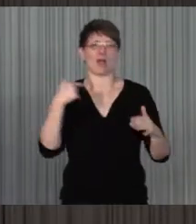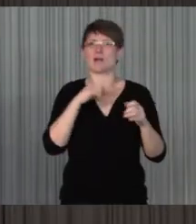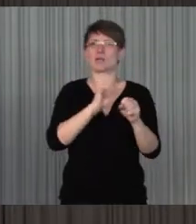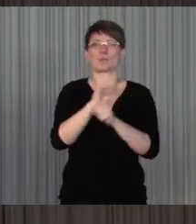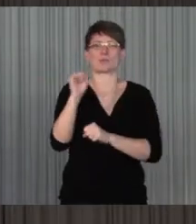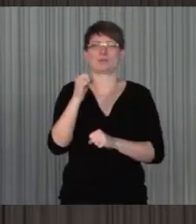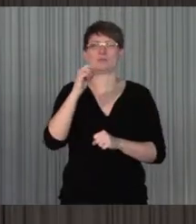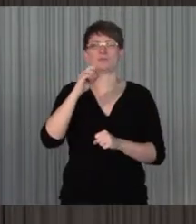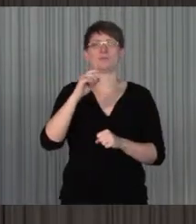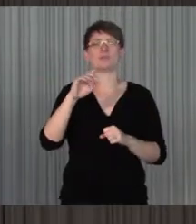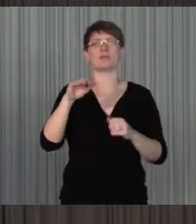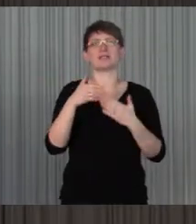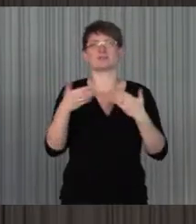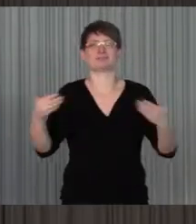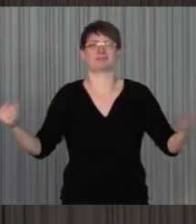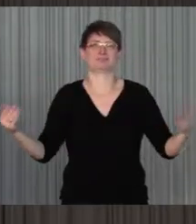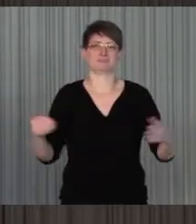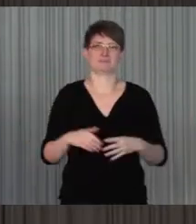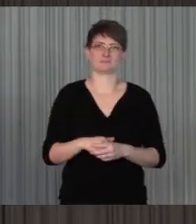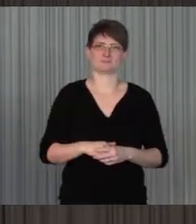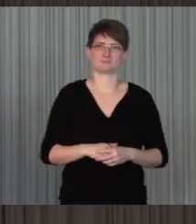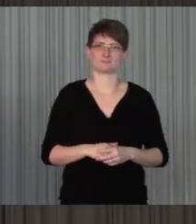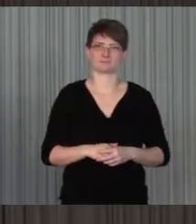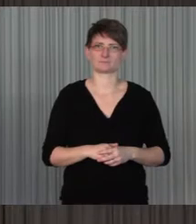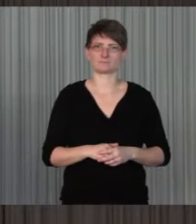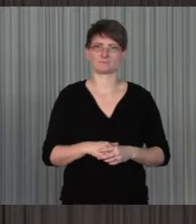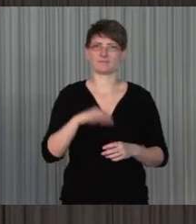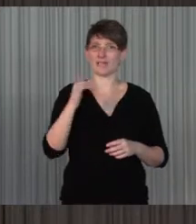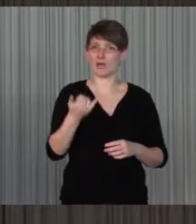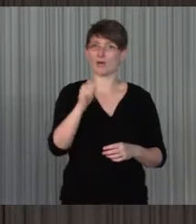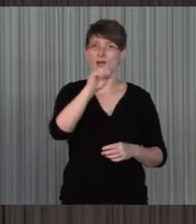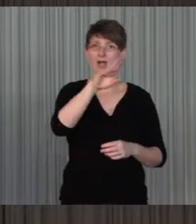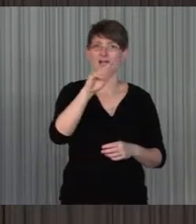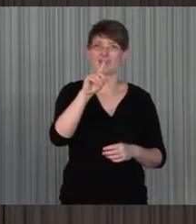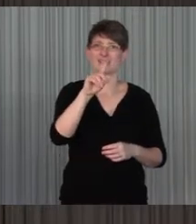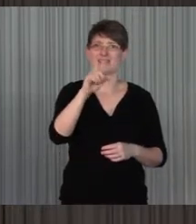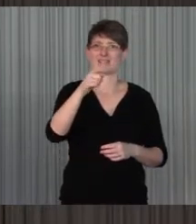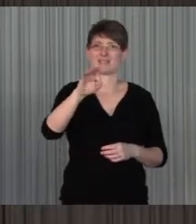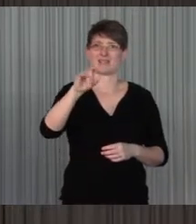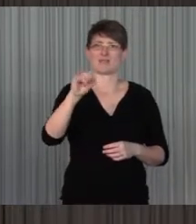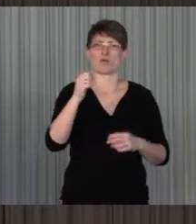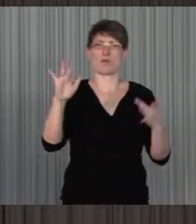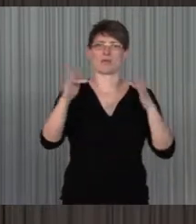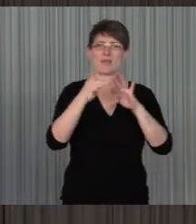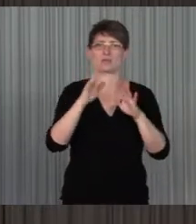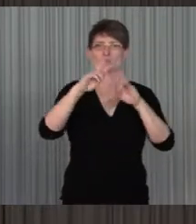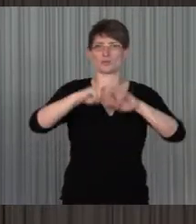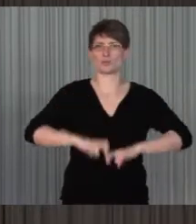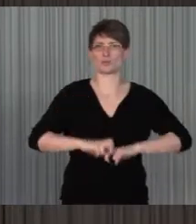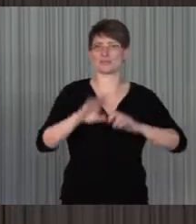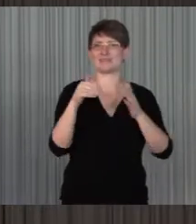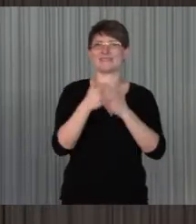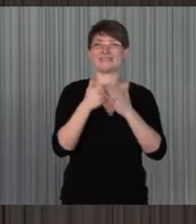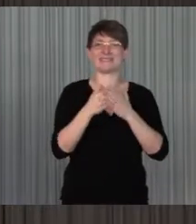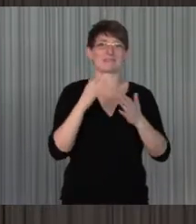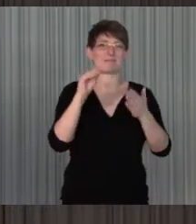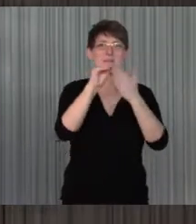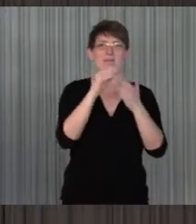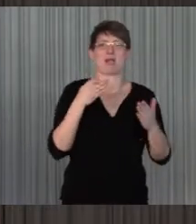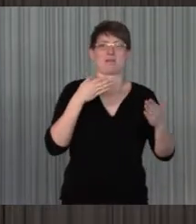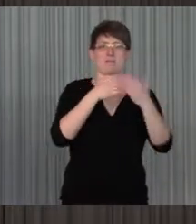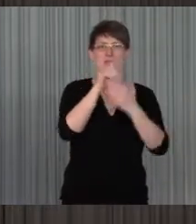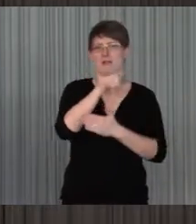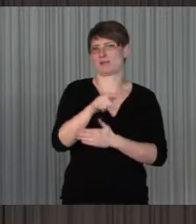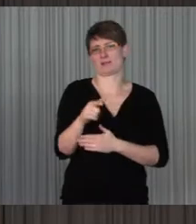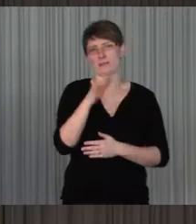liegen ja auch draußen, oder die Massenkommunikationsstudie RID, ZDF-Online-Studie, alle, die erfassen das Merkmal nicht und